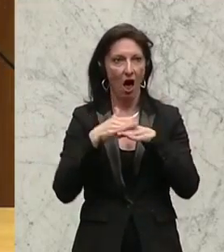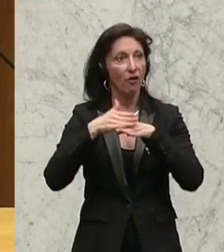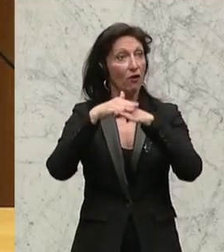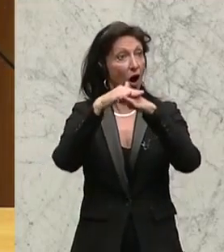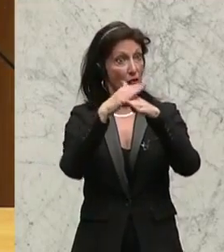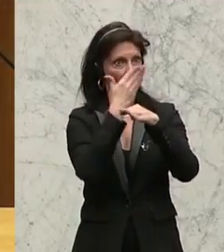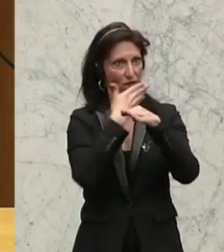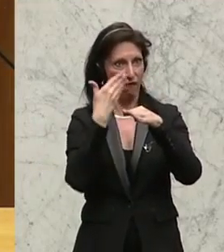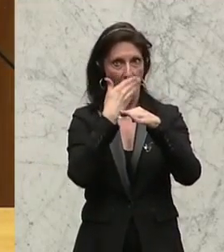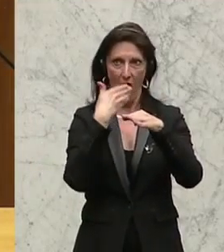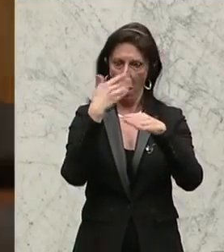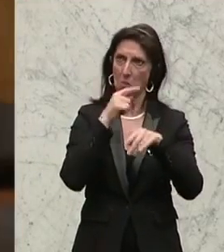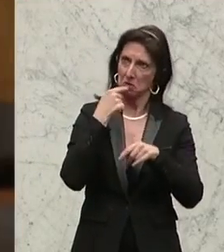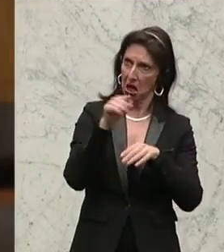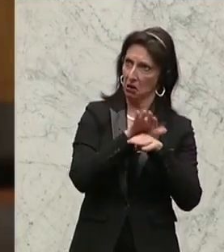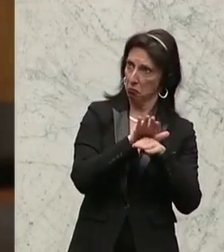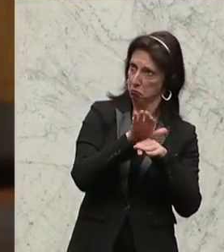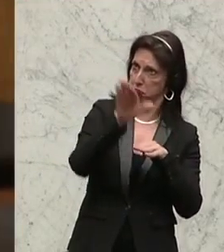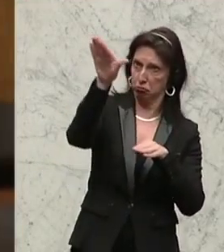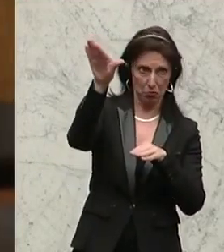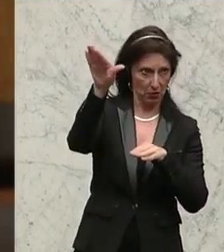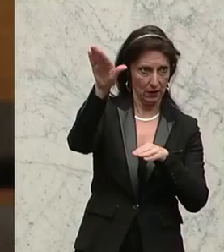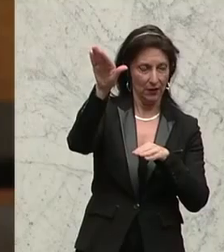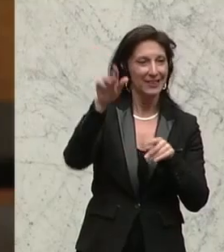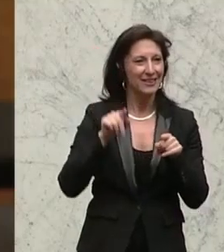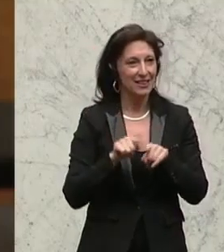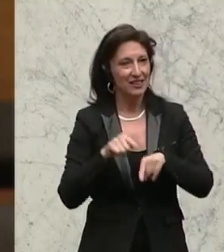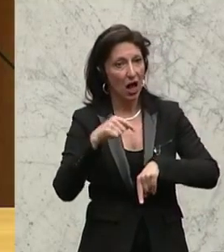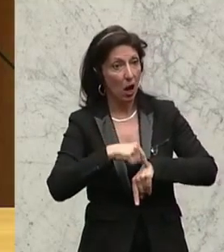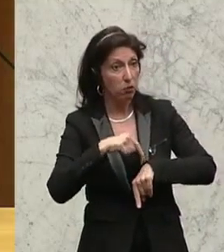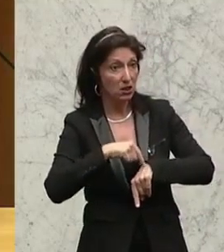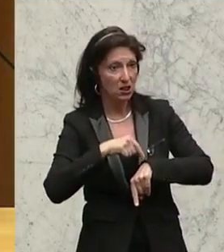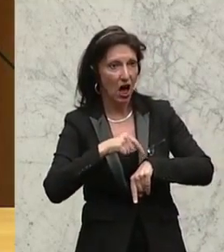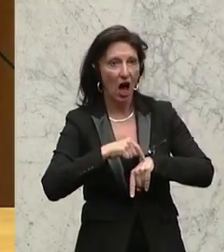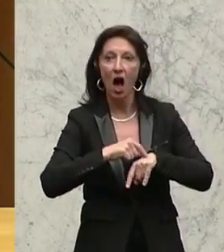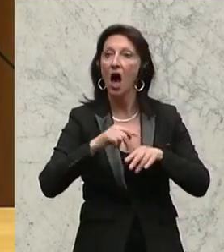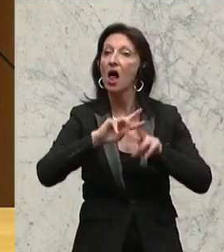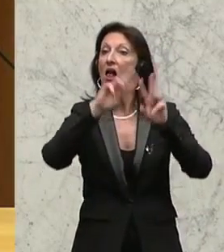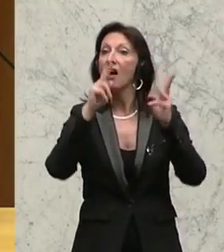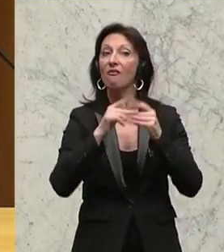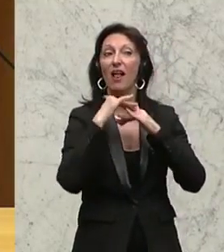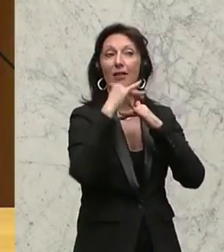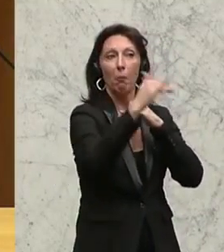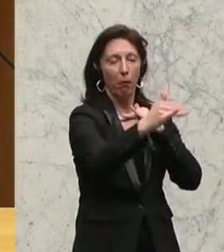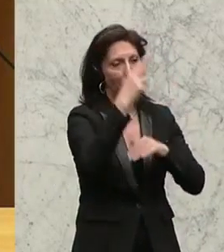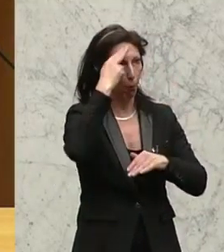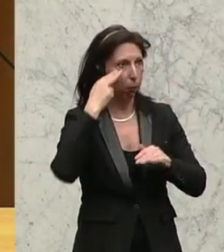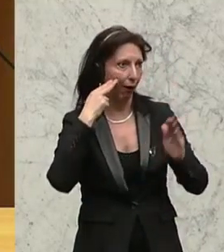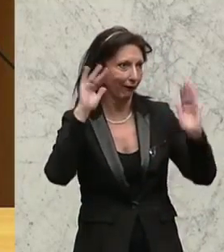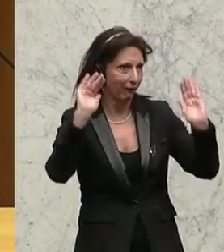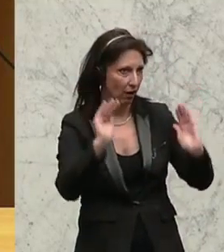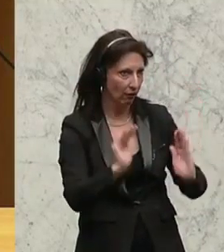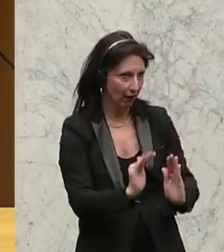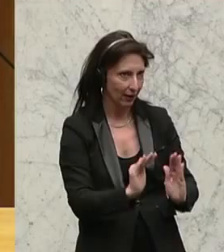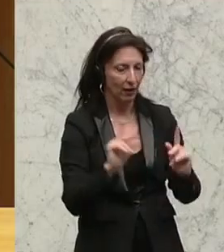der Pfeil geht nach oben. Gleichzeitig nimmt die Zahl der Piraten auf den Weltmeeren ab. Und das Team